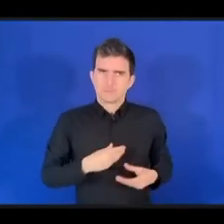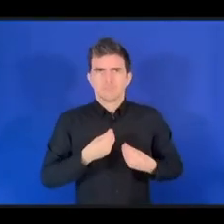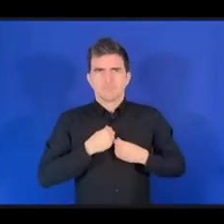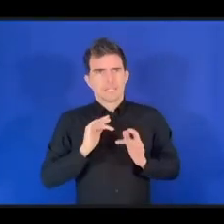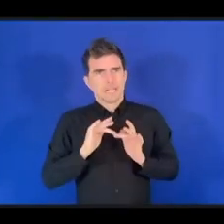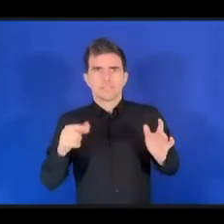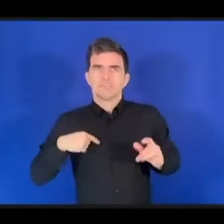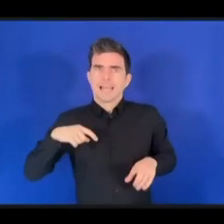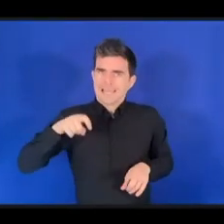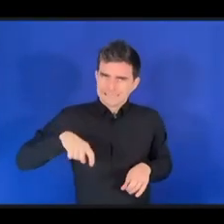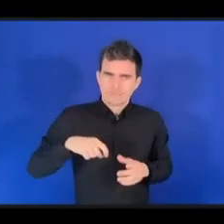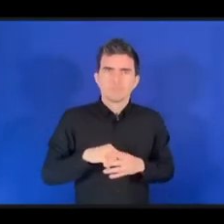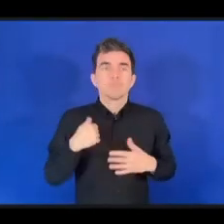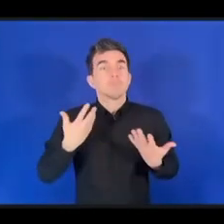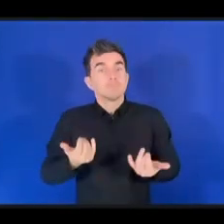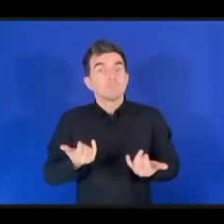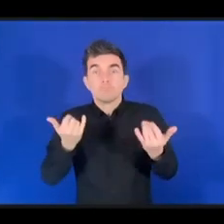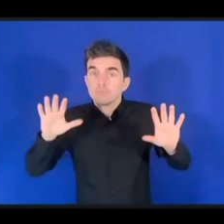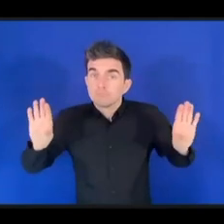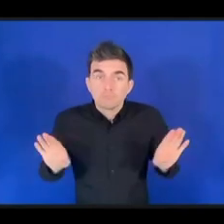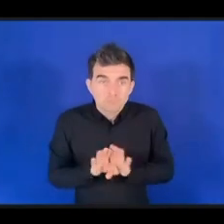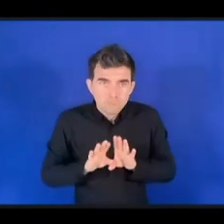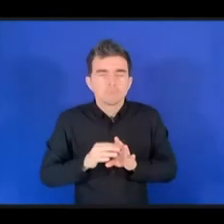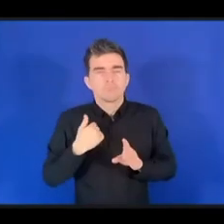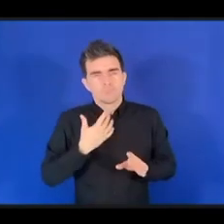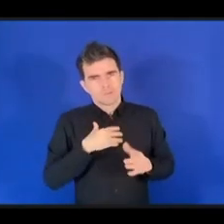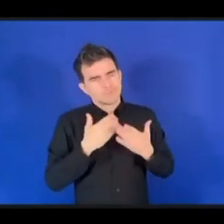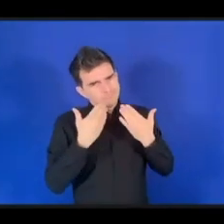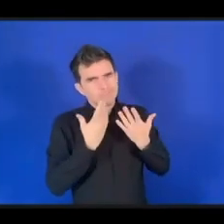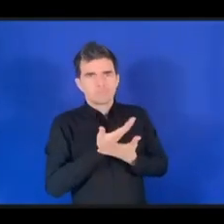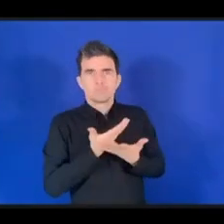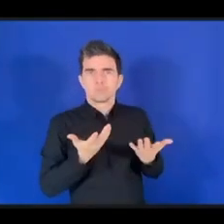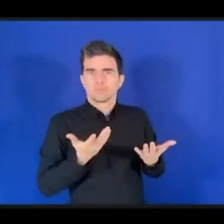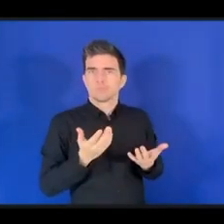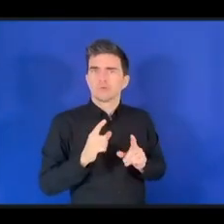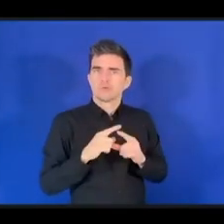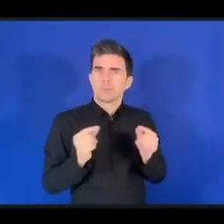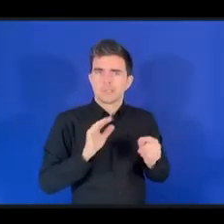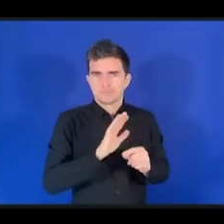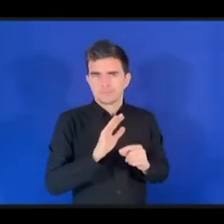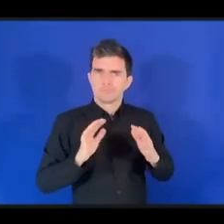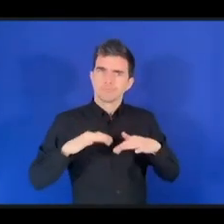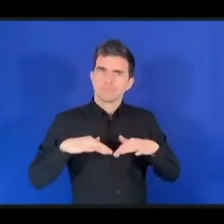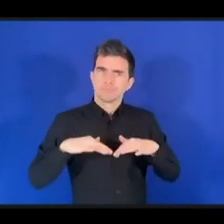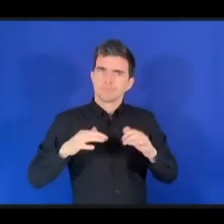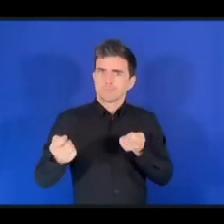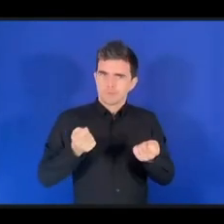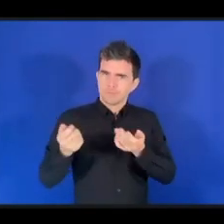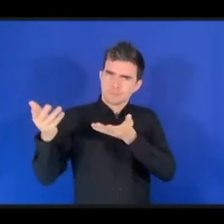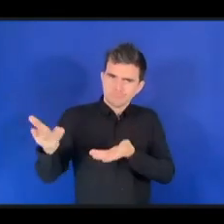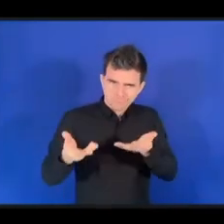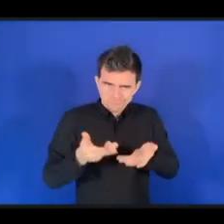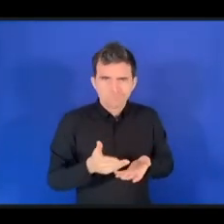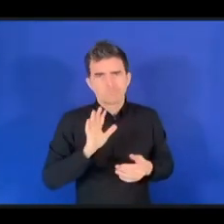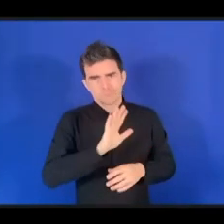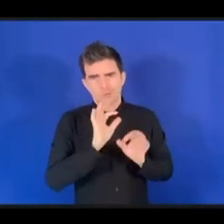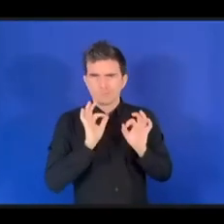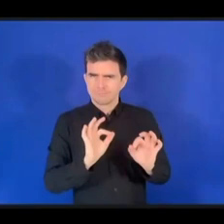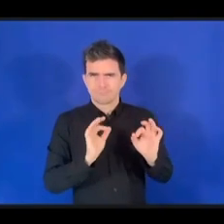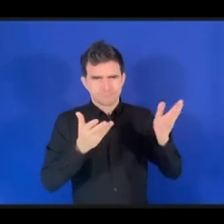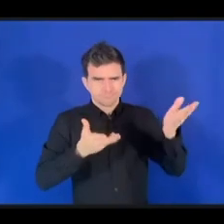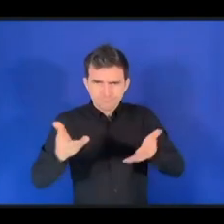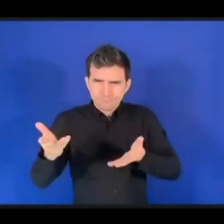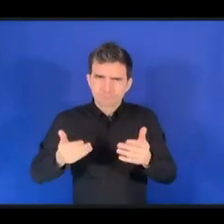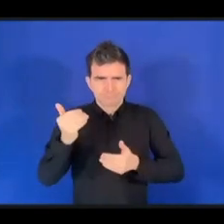Японии, принимающую сторону, за великолепную организацию мероприятий и за гостеприимство. Япония – это друг